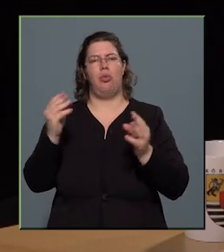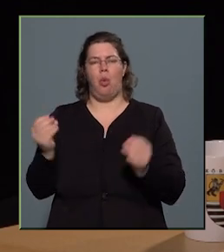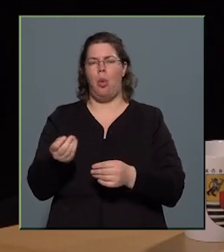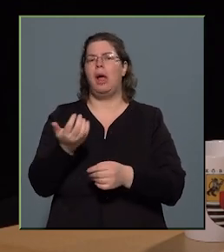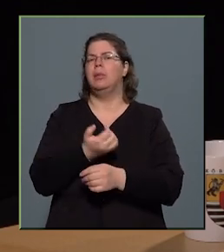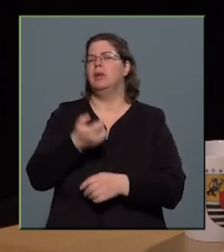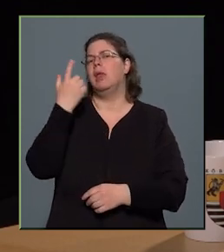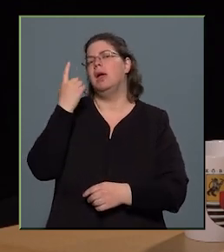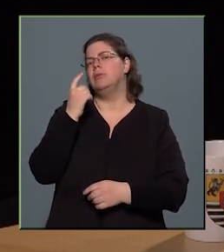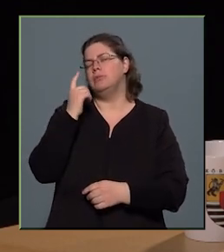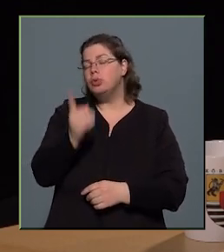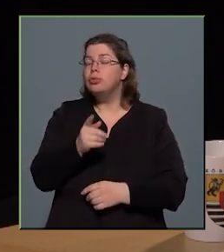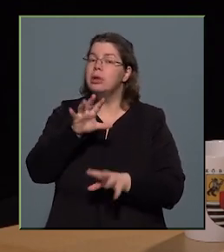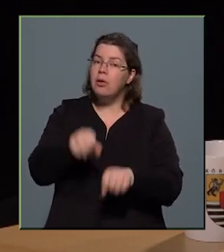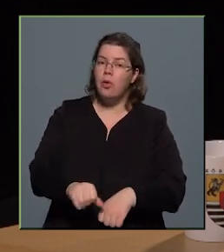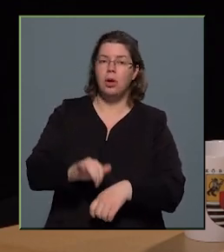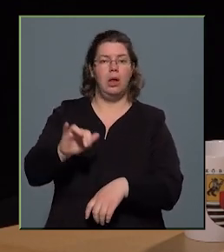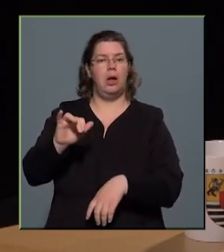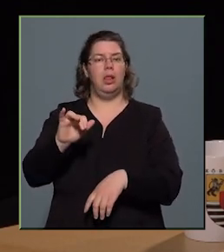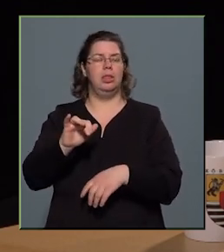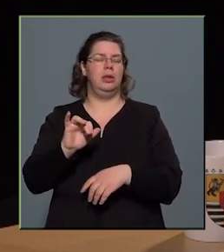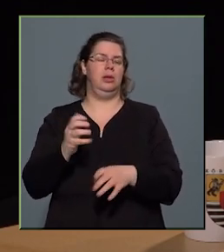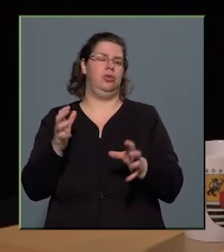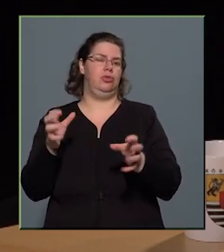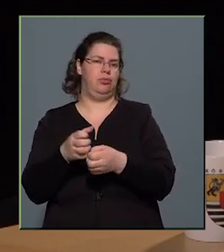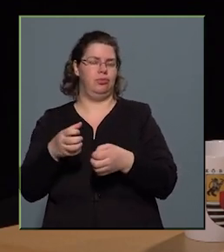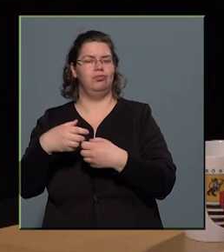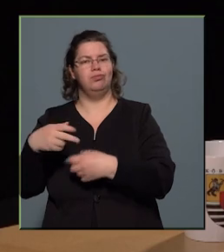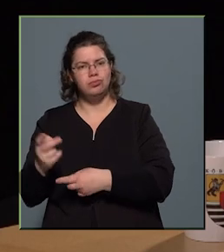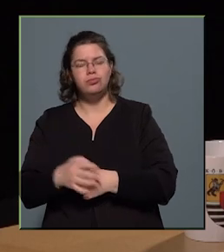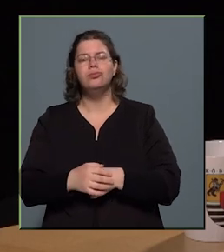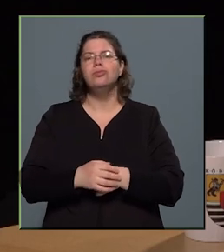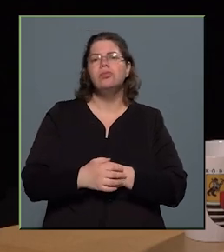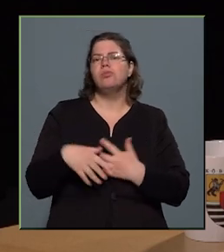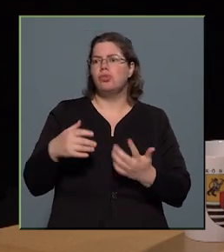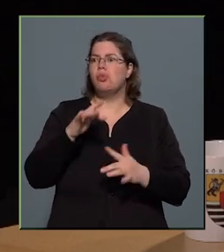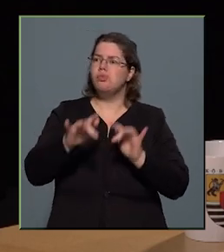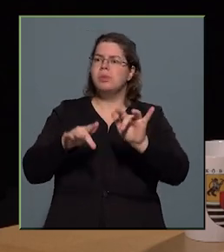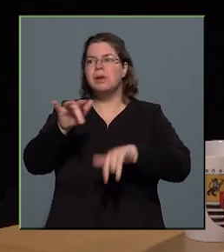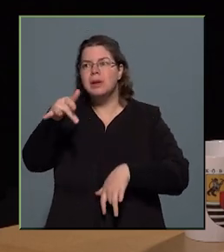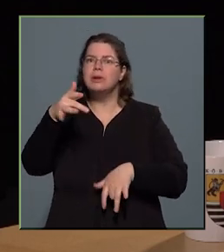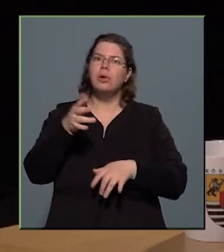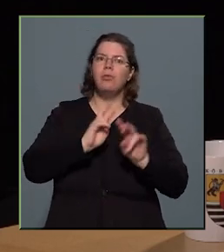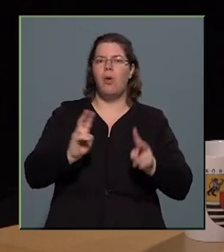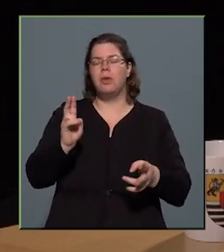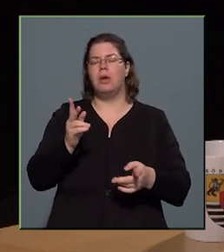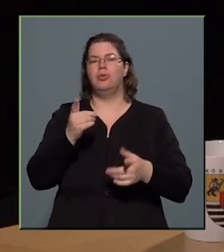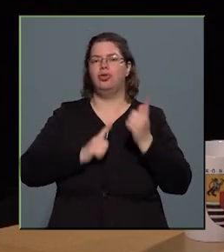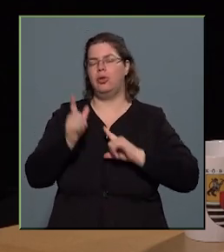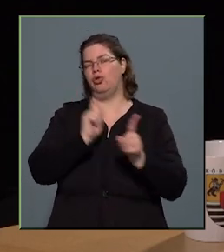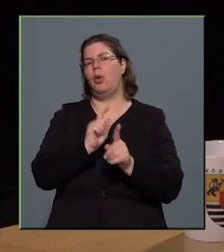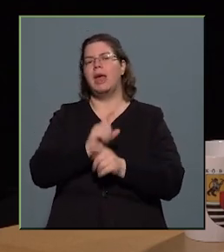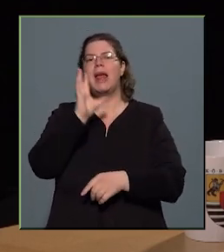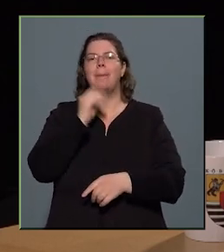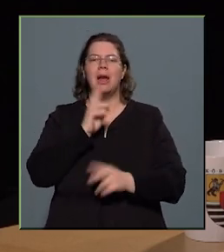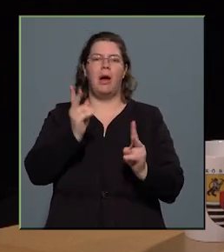sikerült lefoglalni és elfogni. Tehát időről időre mindig találkozunk, sajnos olyan emberrel, aki terjeszti a